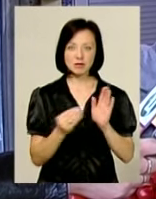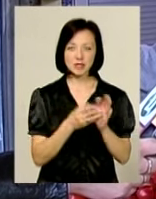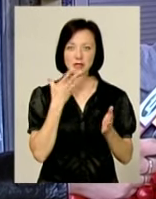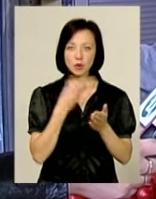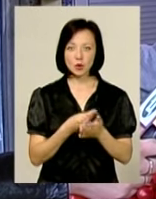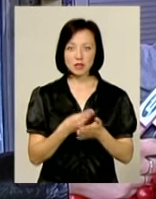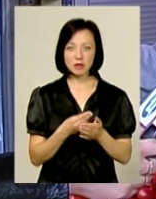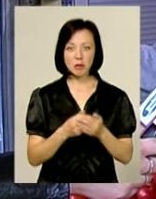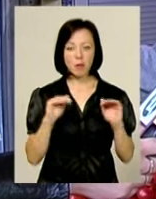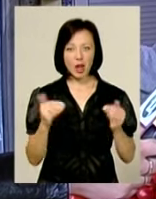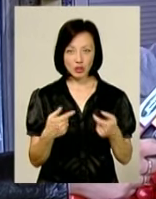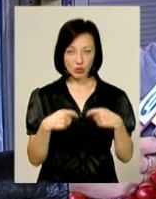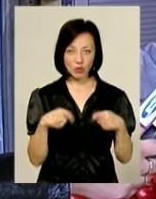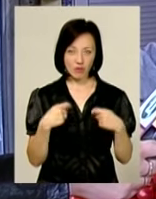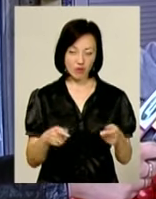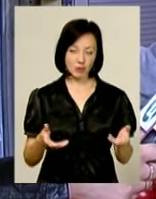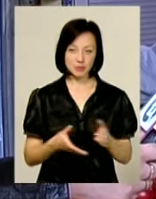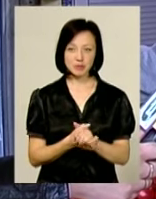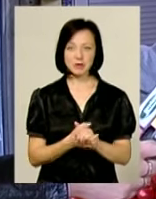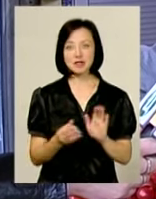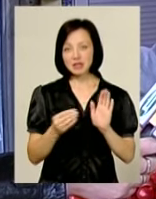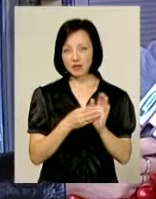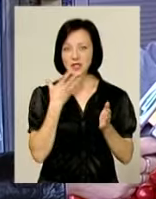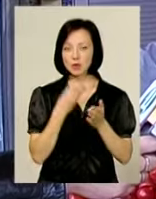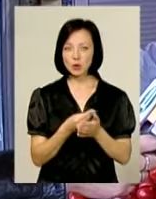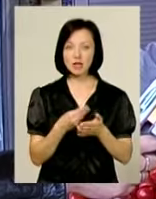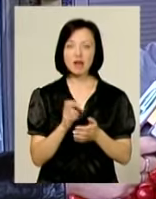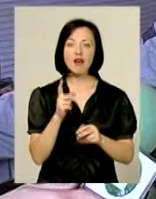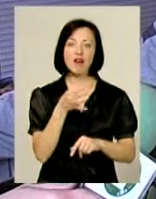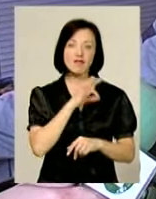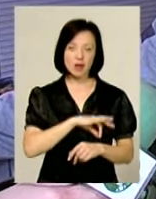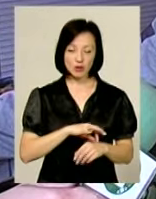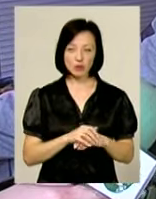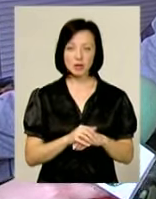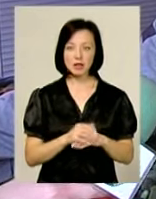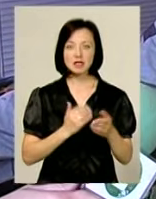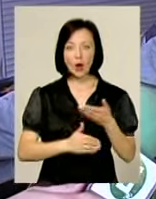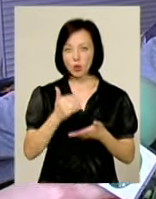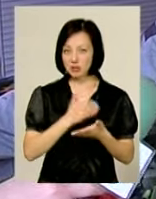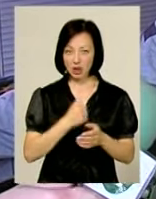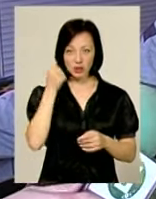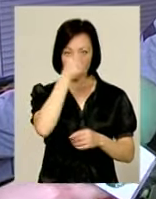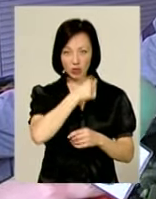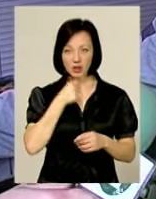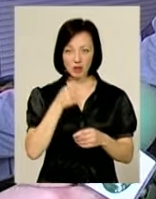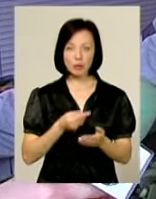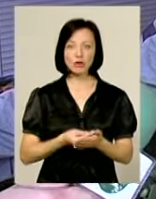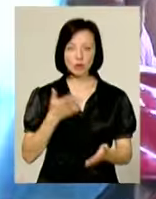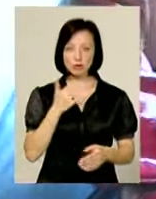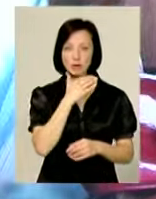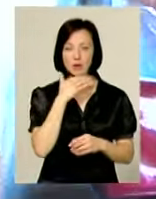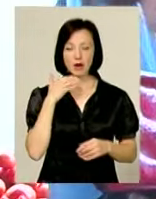бачать, що менше товару, напевно. І ставлять свою ціну, як їм вигідно. Звісно, за останні роки ціто дорожче